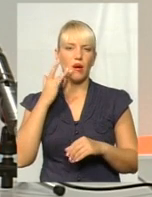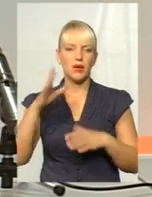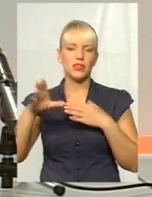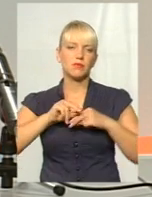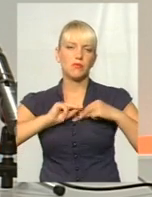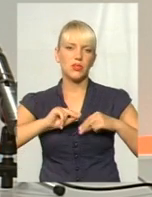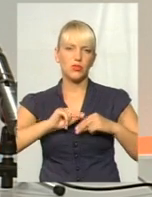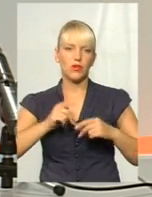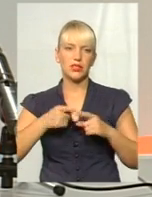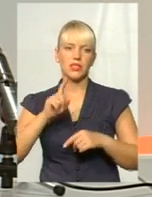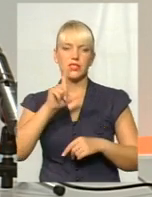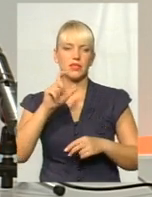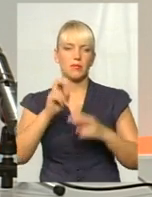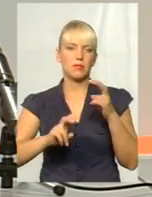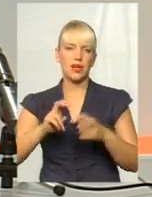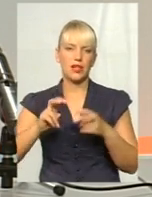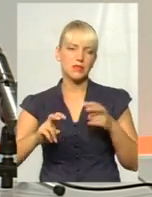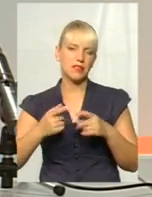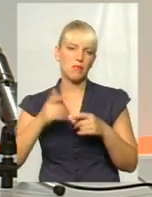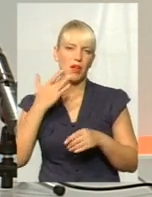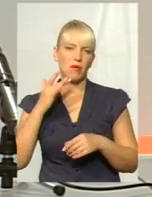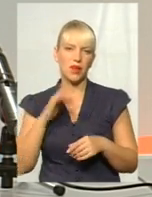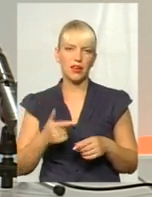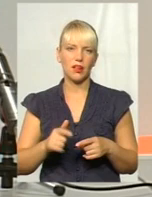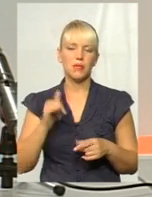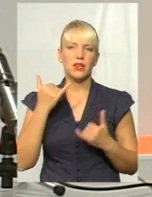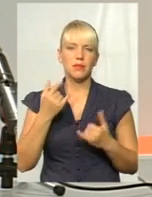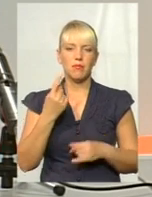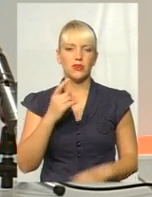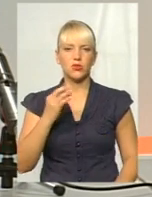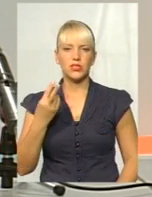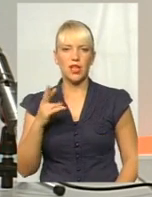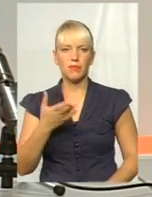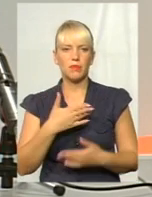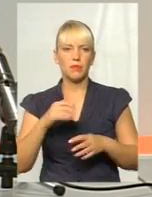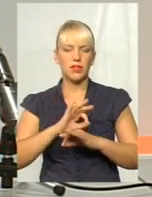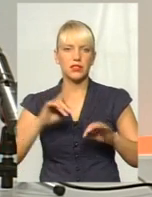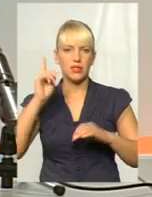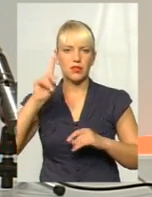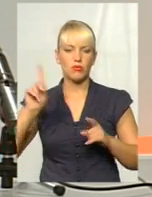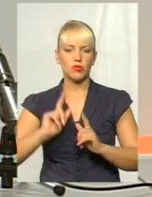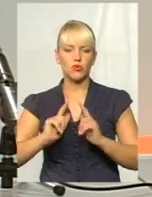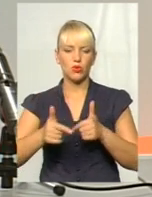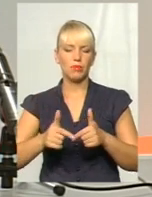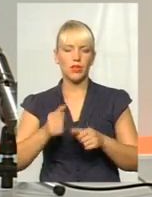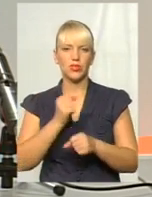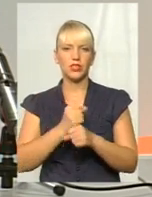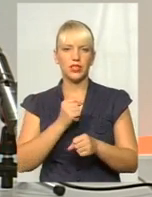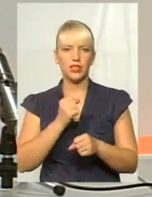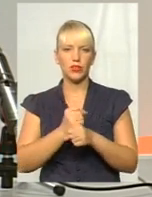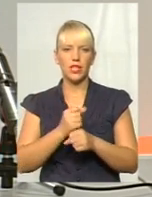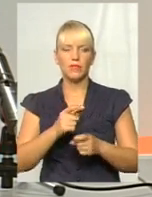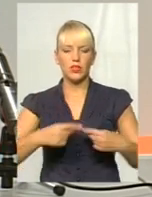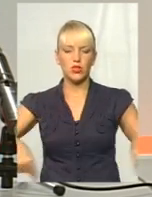з підприємствами з Америки. З 1 серпня ми з вами прекрасно знаємо, що вступила в дію зона вільної торгівлі